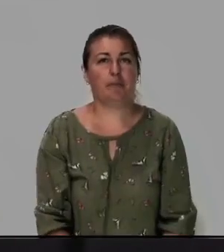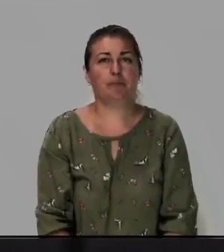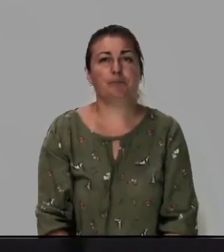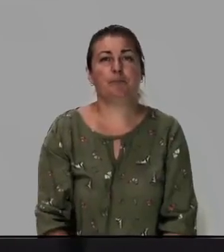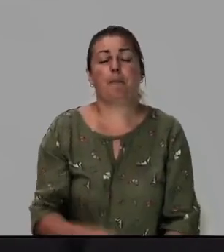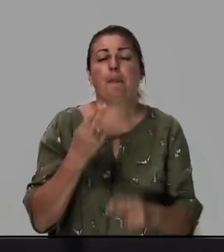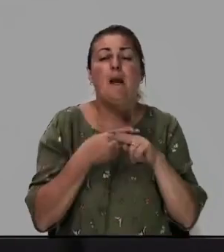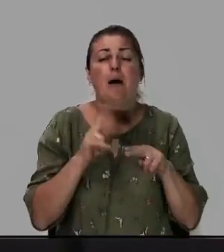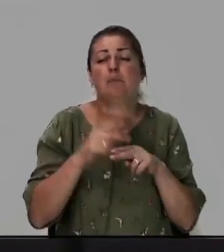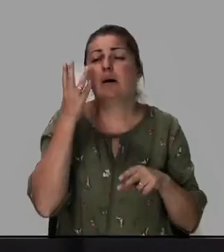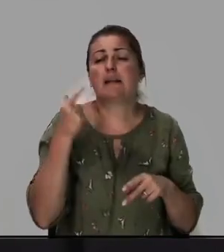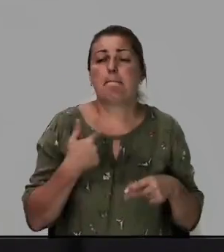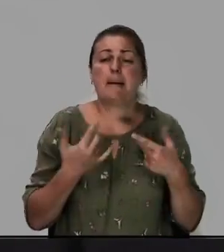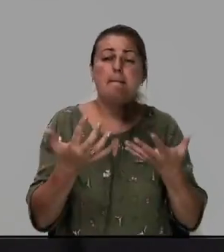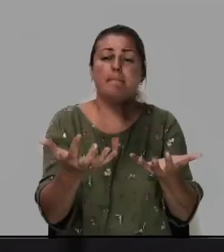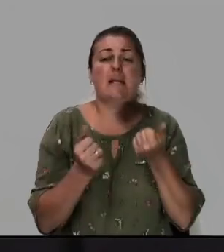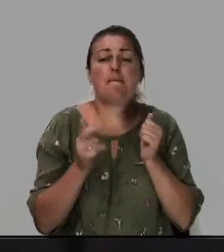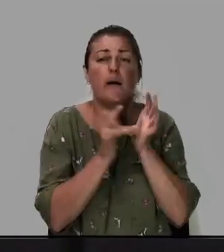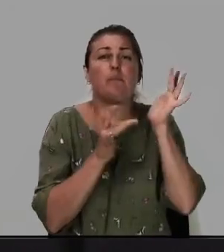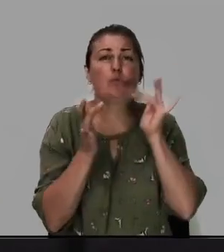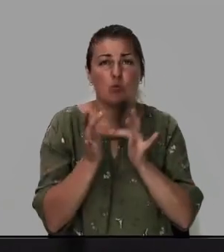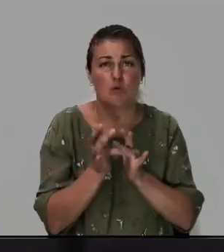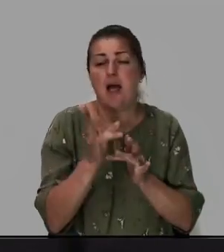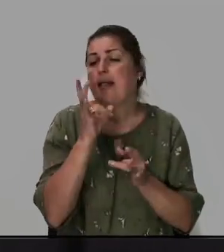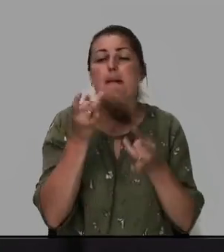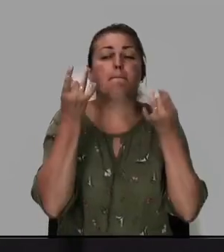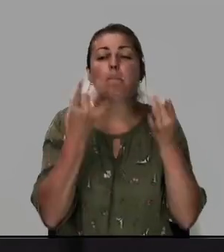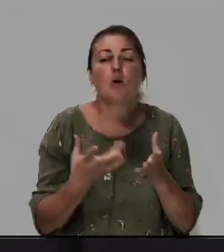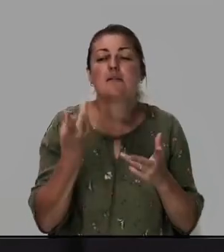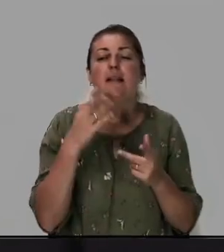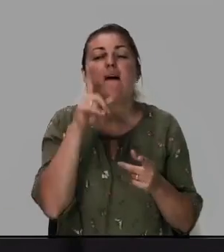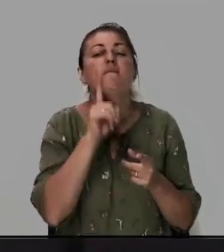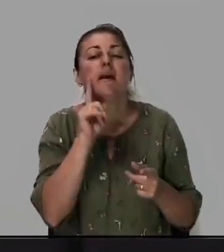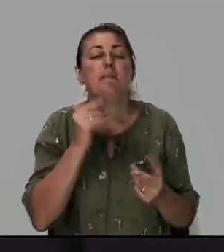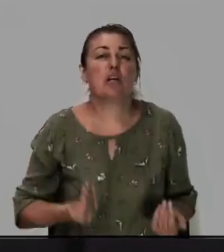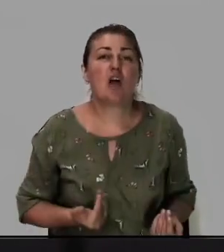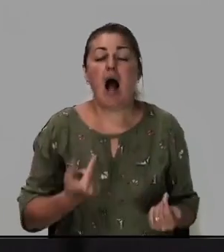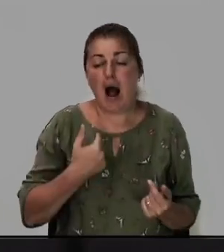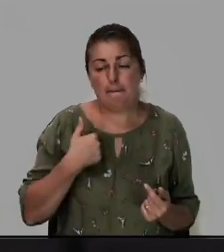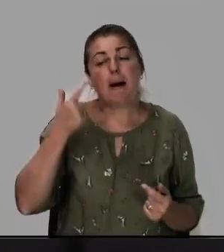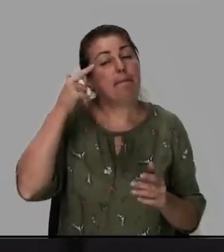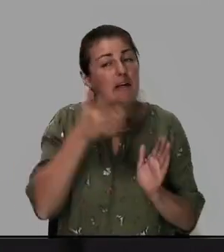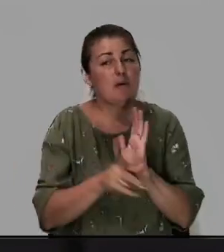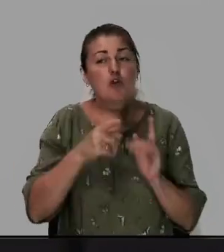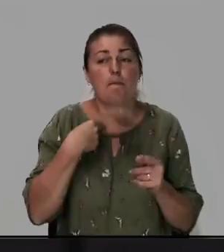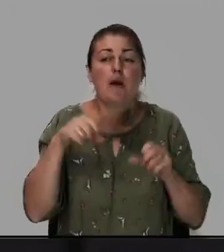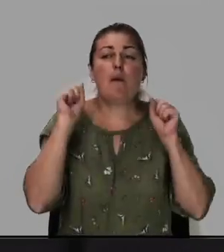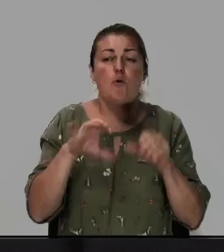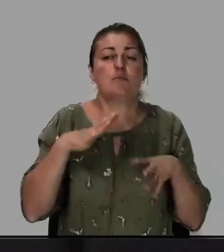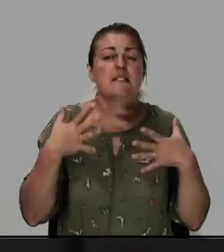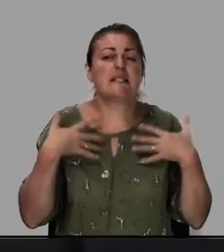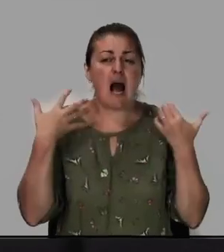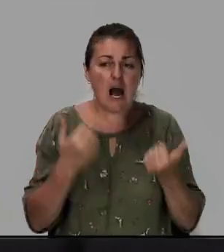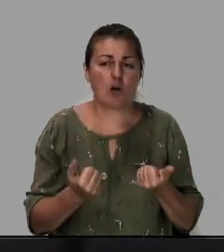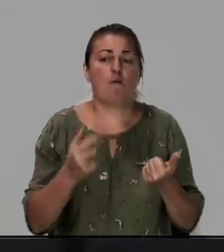Поэтому, когда мы принимаем Иисуса Христа, не просто для временной жизни, а мы понимаем, что мы можем быть здоровыми,